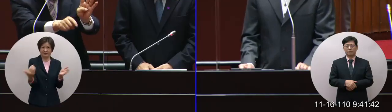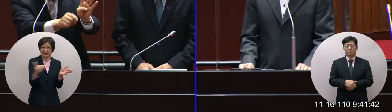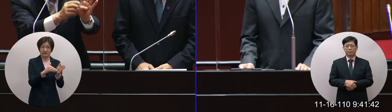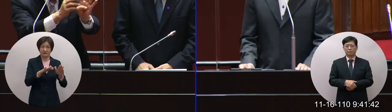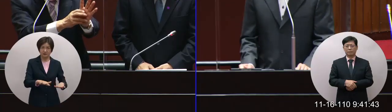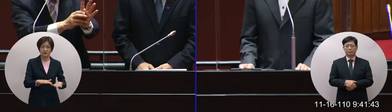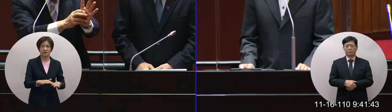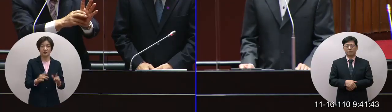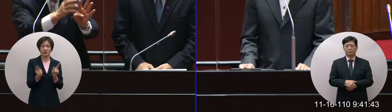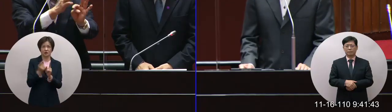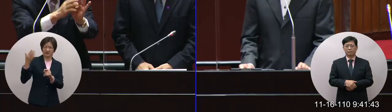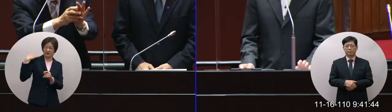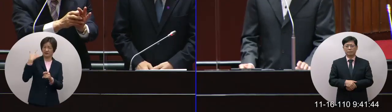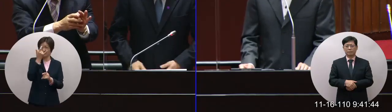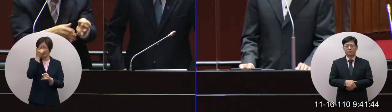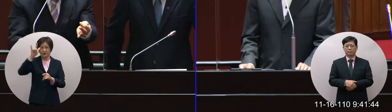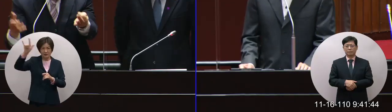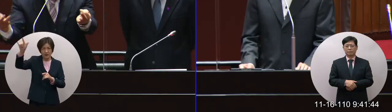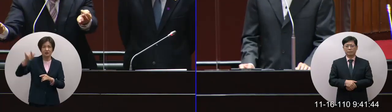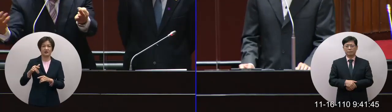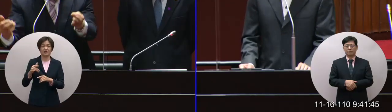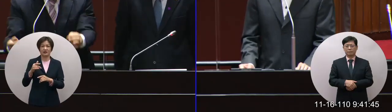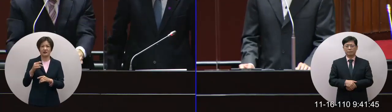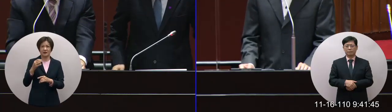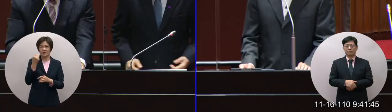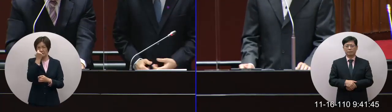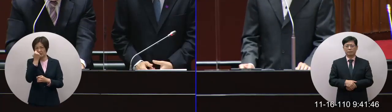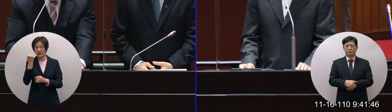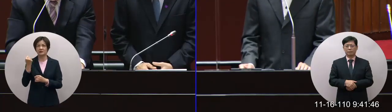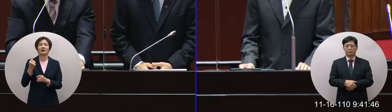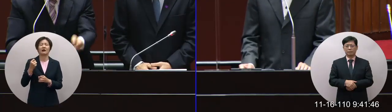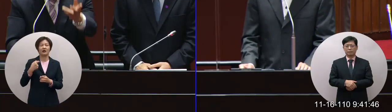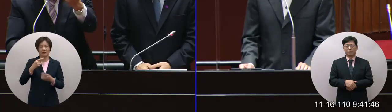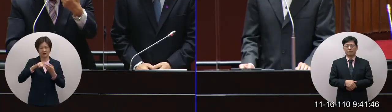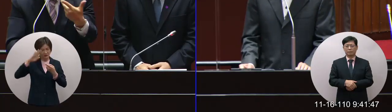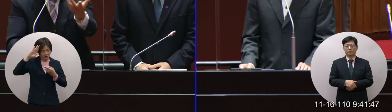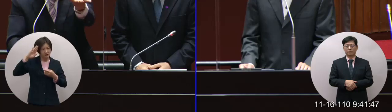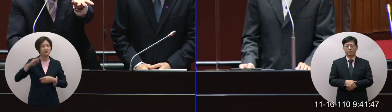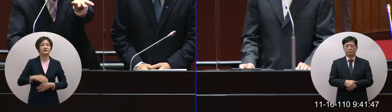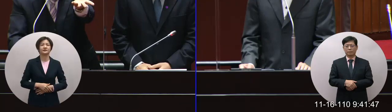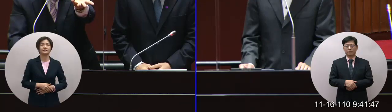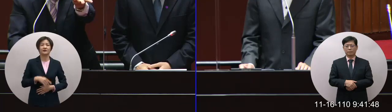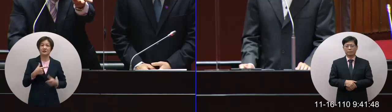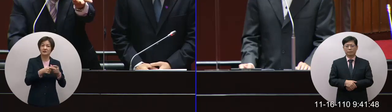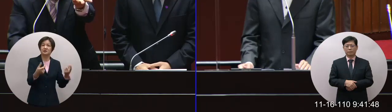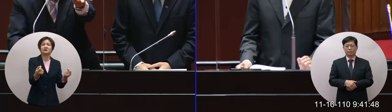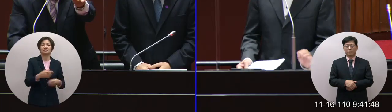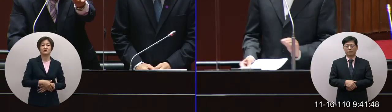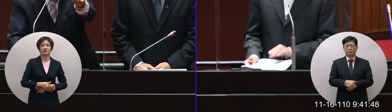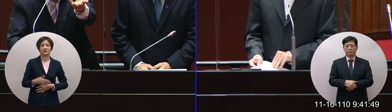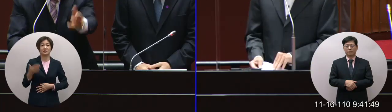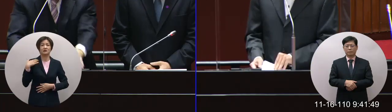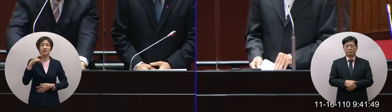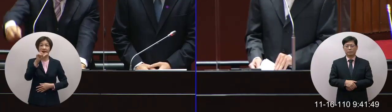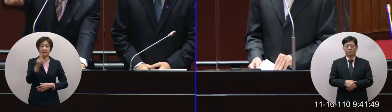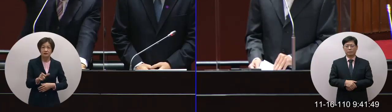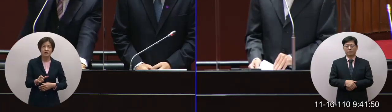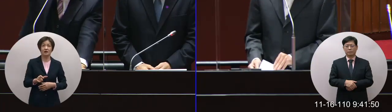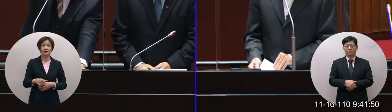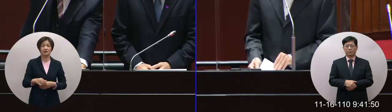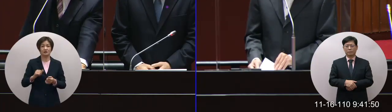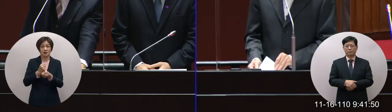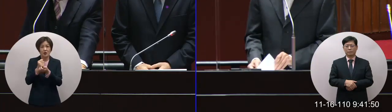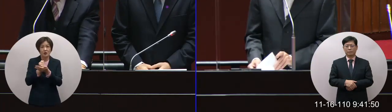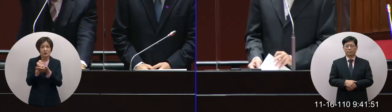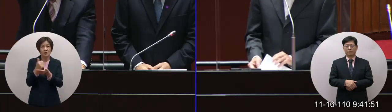對這種的懺悔日本也都一直反對這樣而像義大利當年的莫索尼尼還